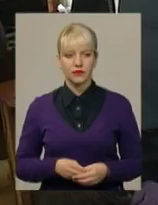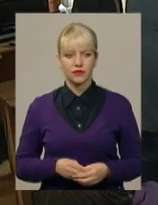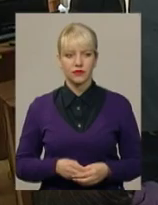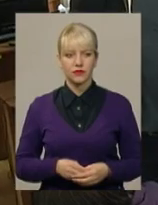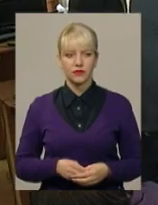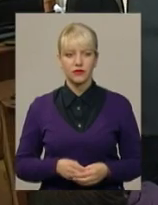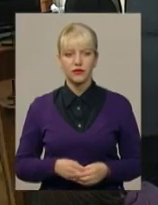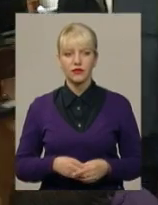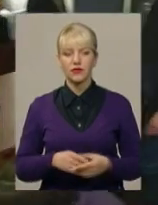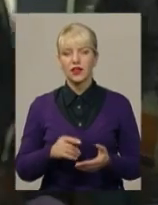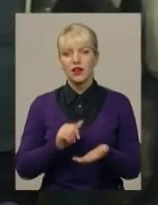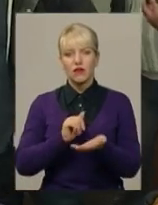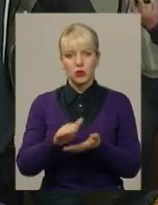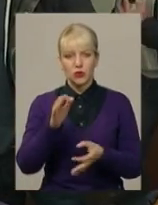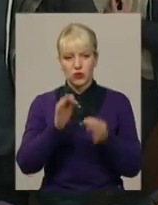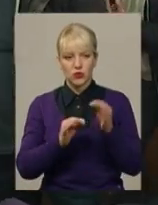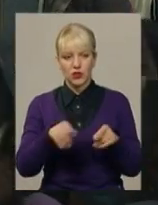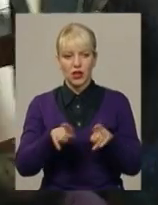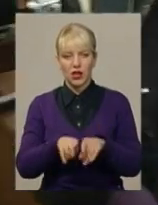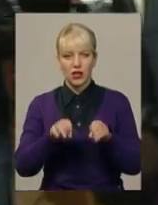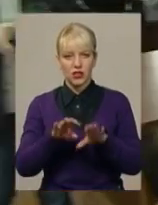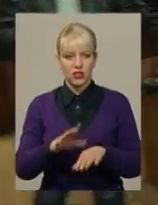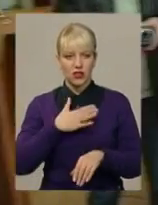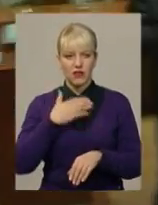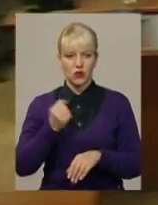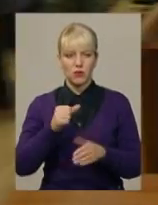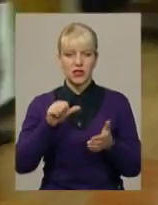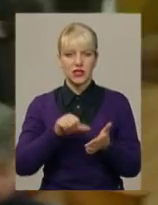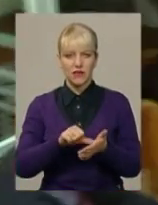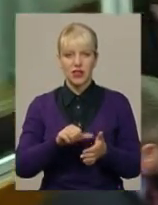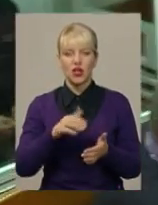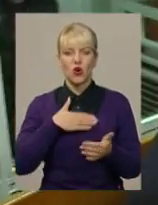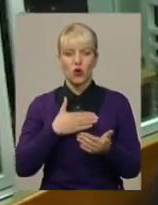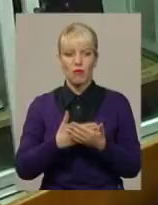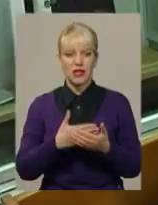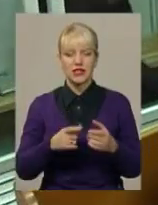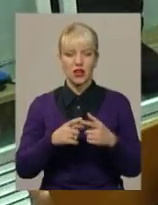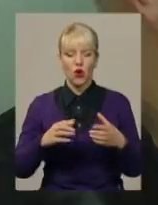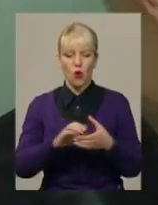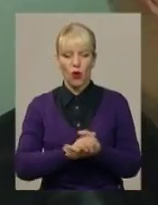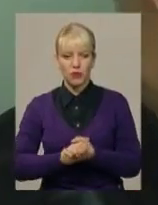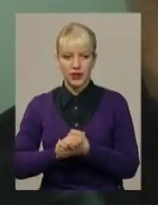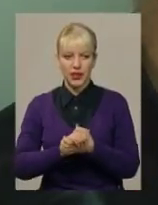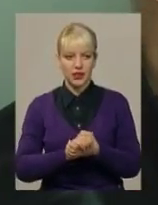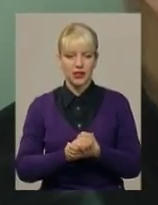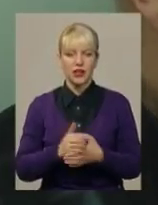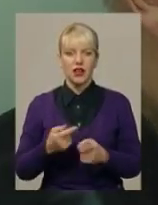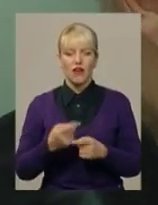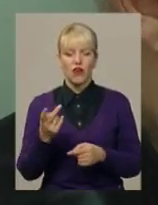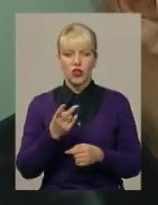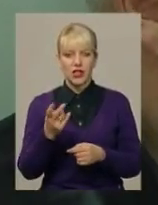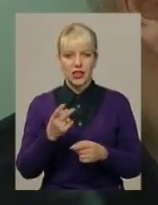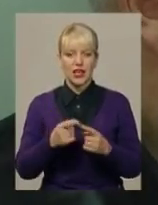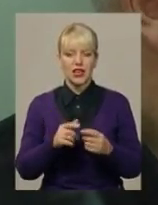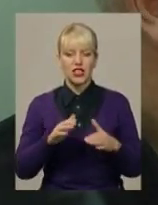осіб. Таке рішення викликає невдоволення представників громадських об'єднань «Майдан, громадський контроль» та «Люстраційний комітет». Вони ініціюють